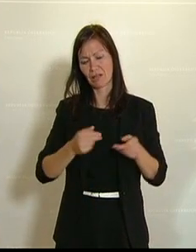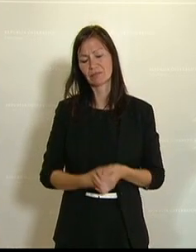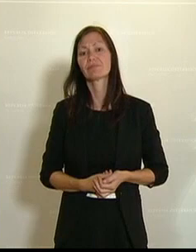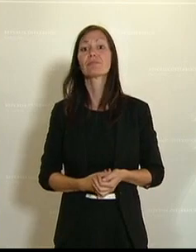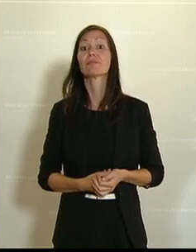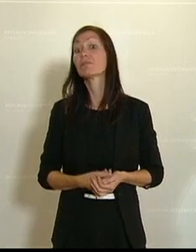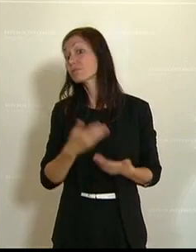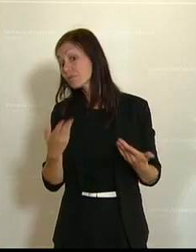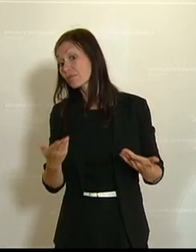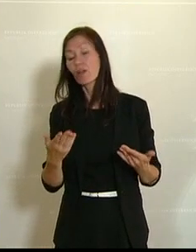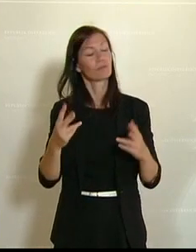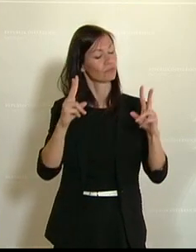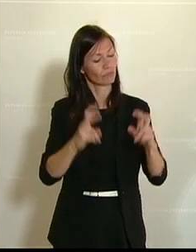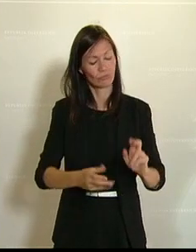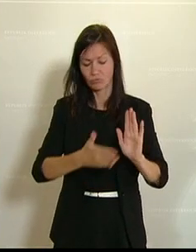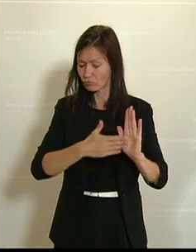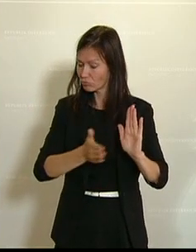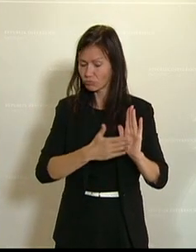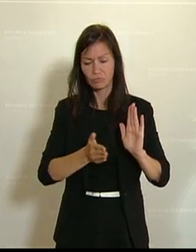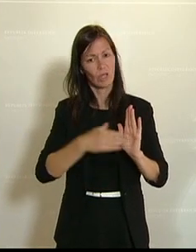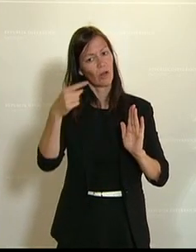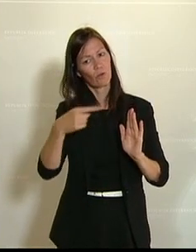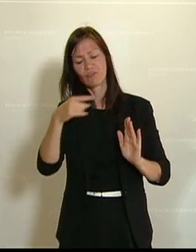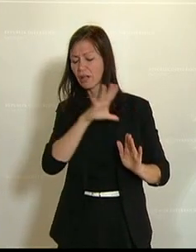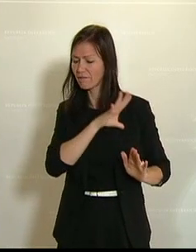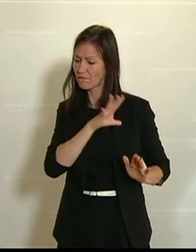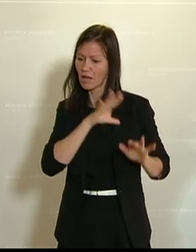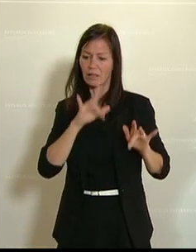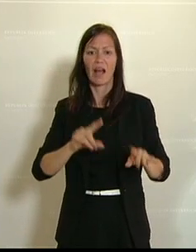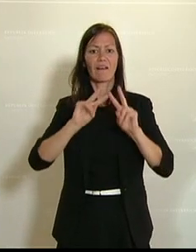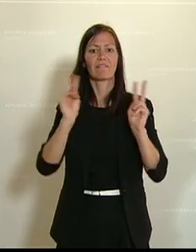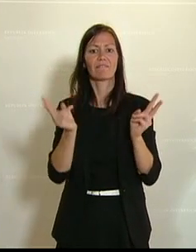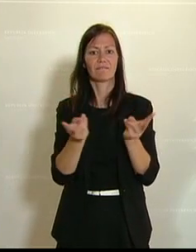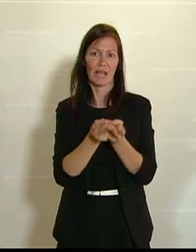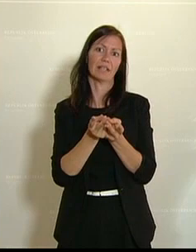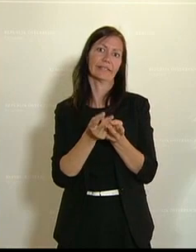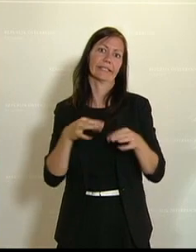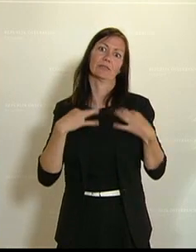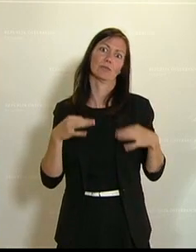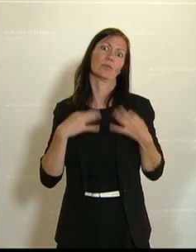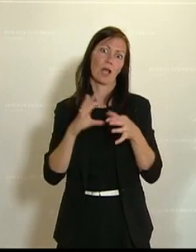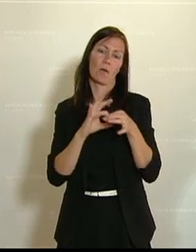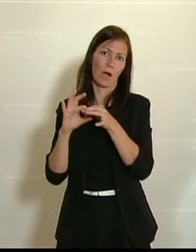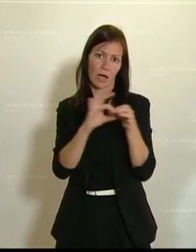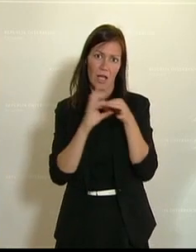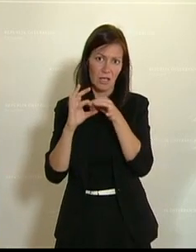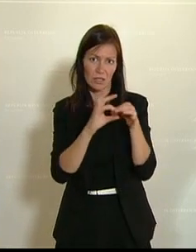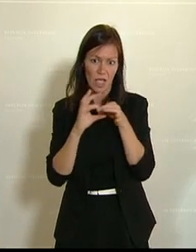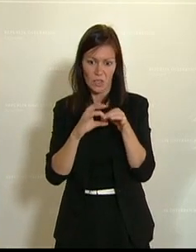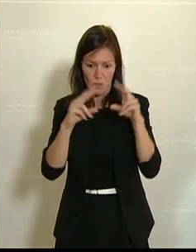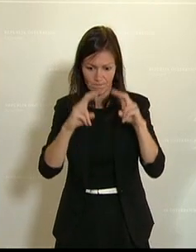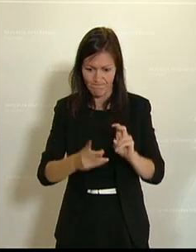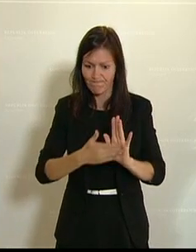darstellt und das Mittel wurde bereits von der Weltgesundheitsorganisation sogar als wahrscheinlich krebserregend